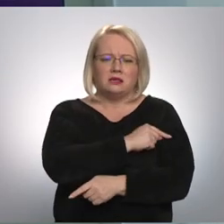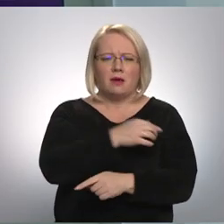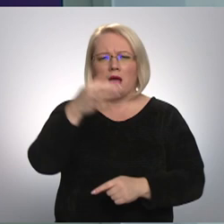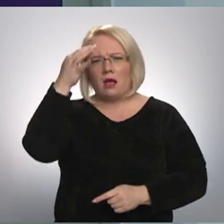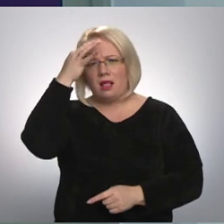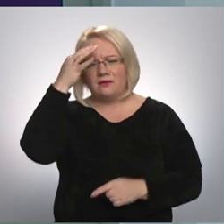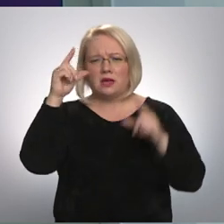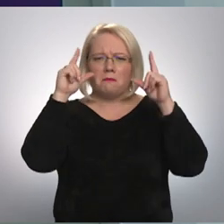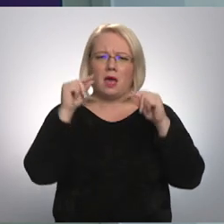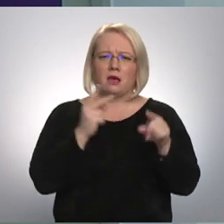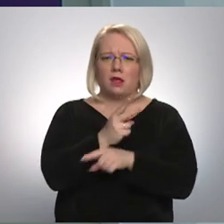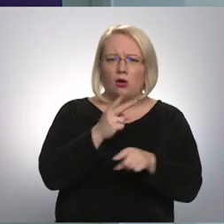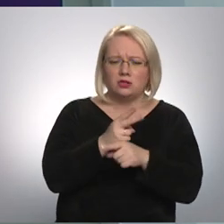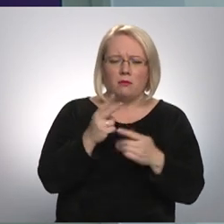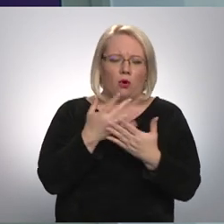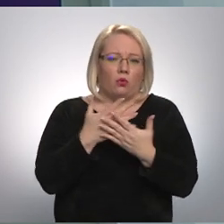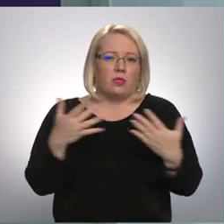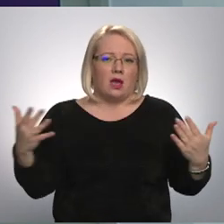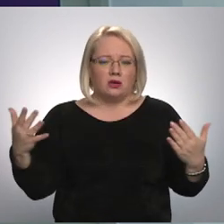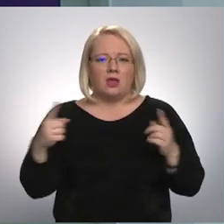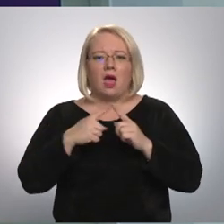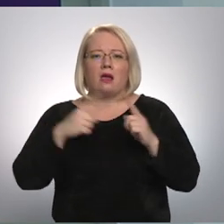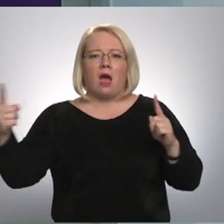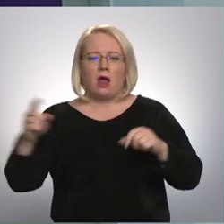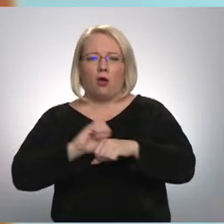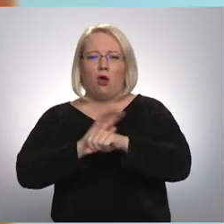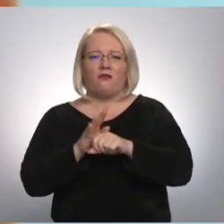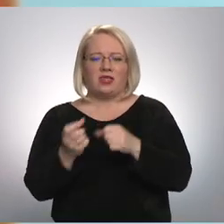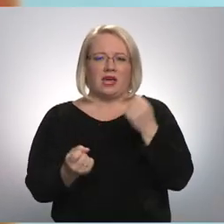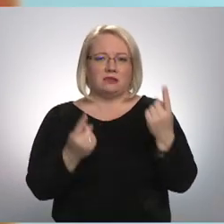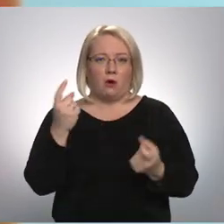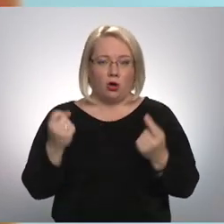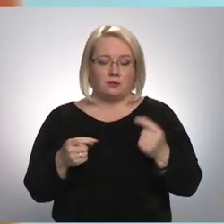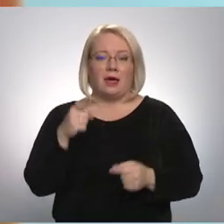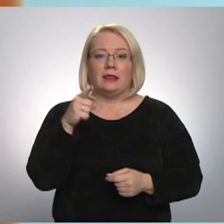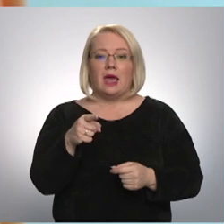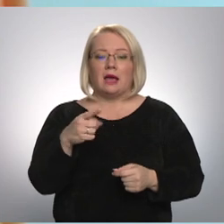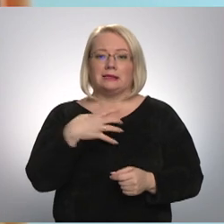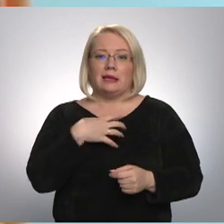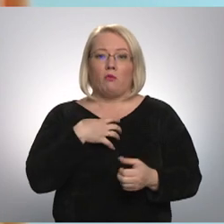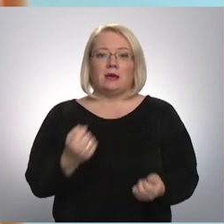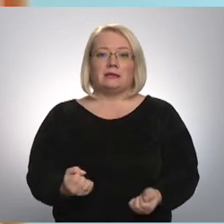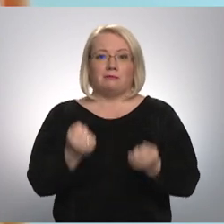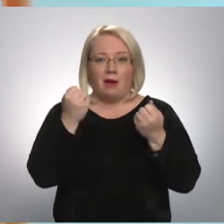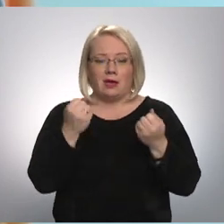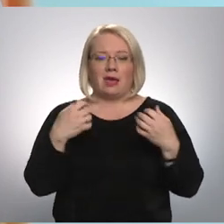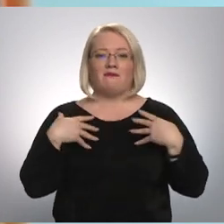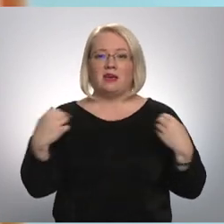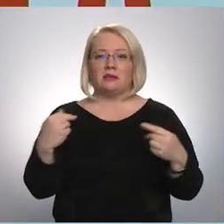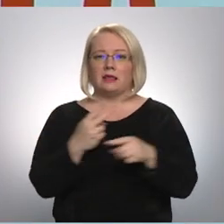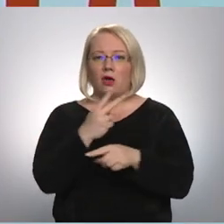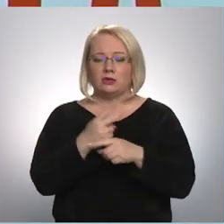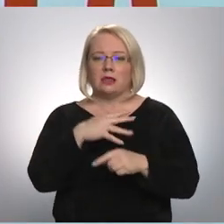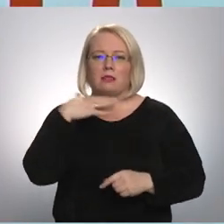sāpes, miega traucējumi un citas tādēvētā garā COVID-a izpausmes. Tiem, kuri slimojuši smagi, veselības traucējumi ir vēl